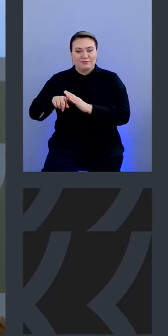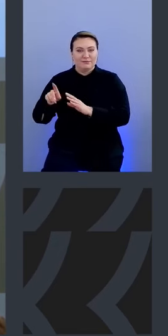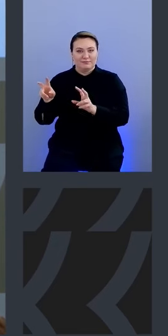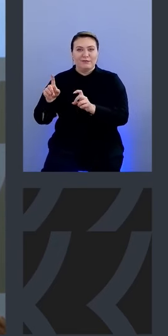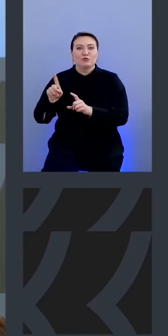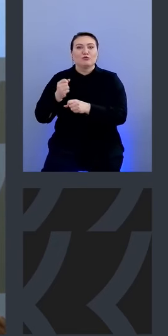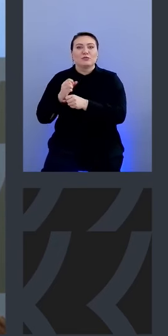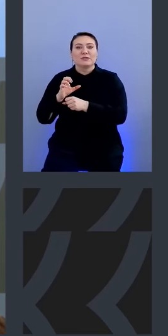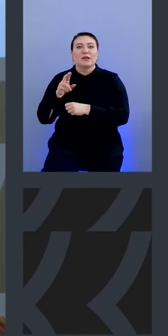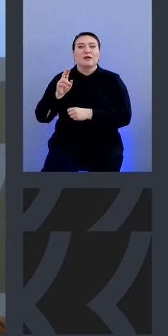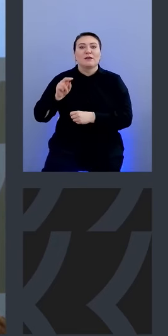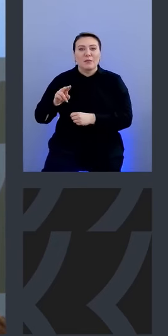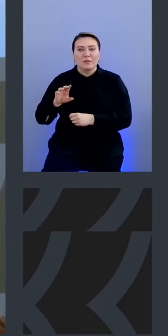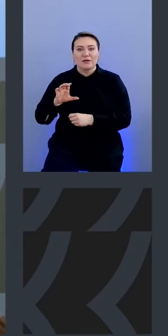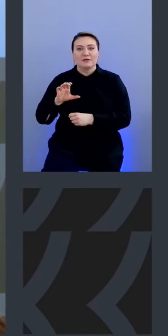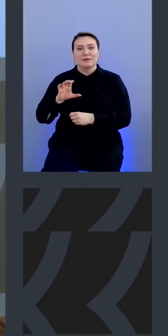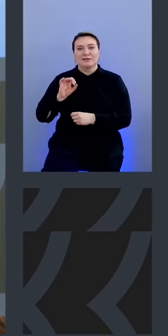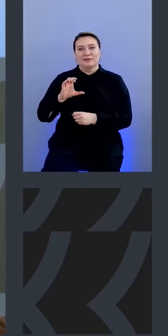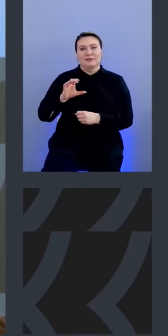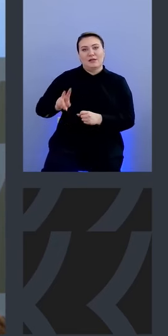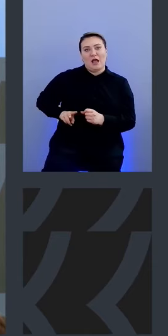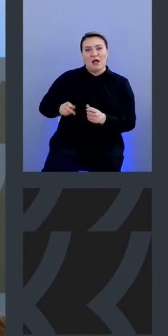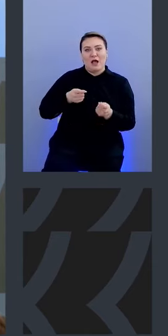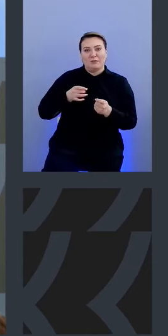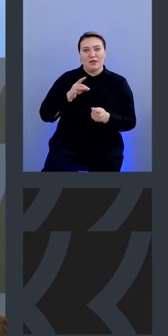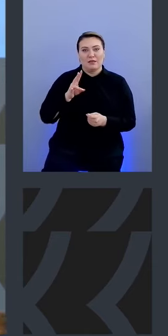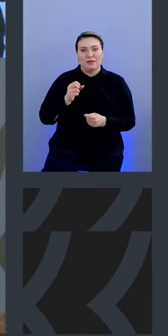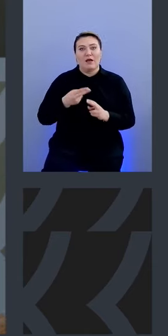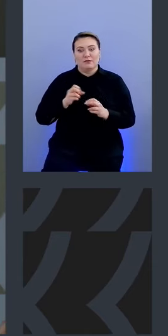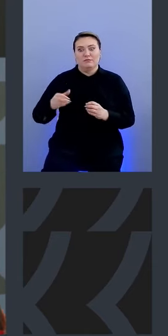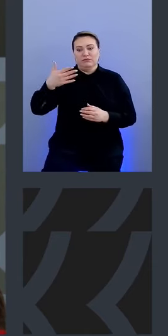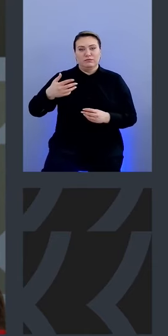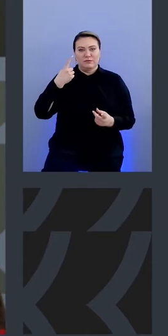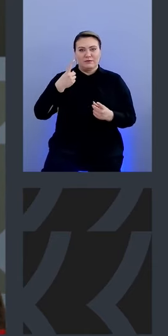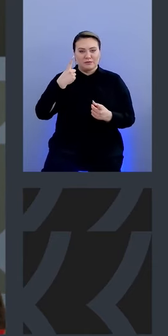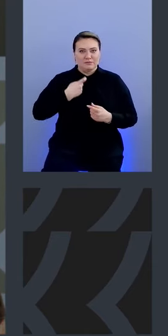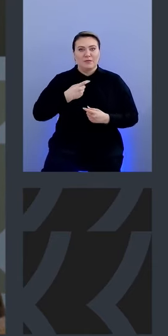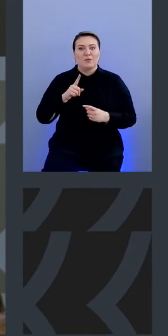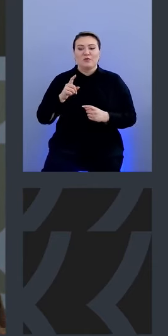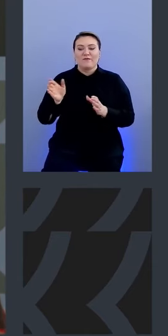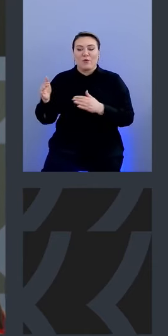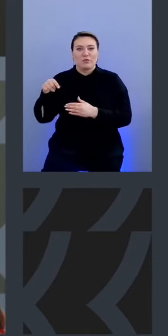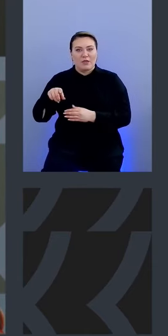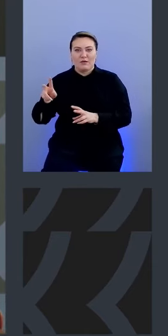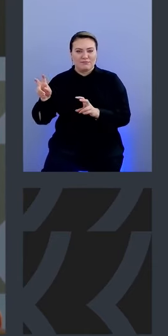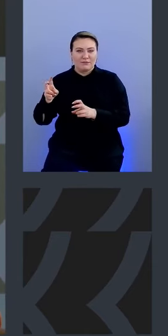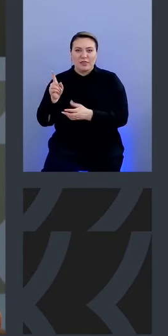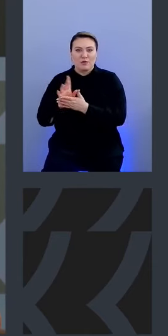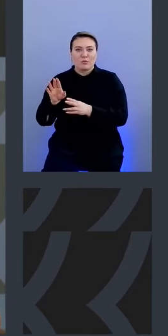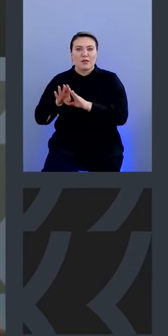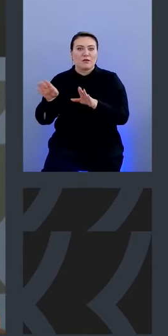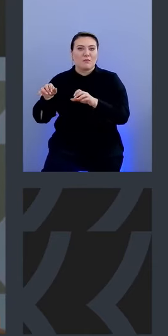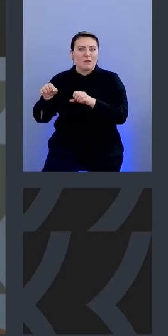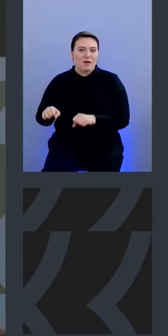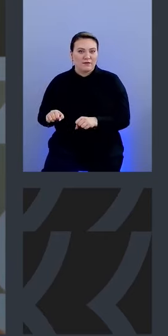с капами сисадом ну как бы это аверт ну потому что в контейнере не должно быть таких прав